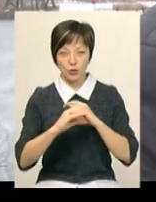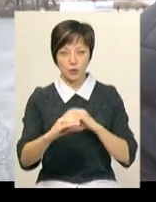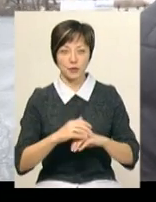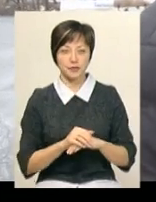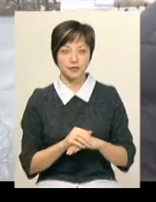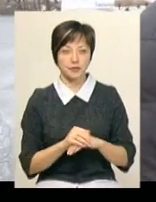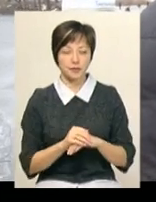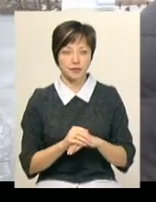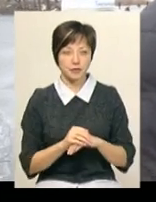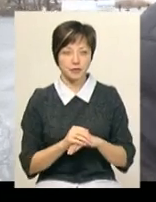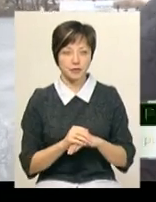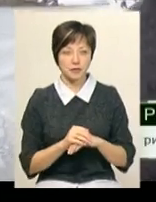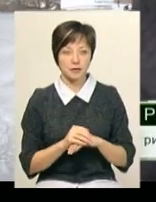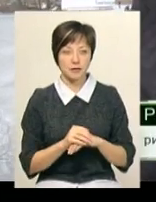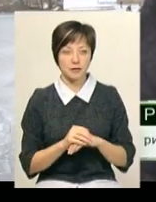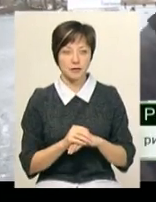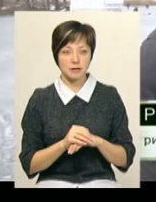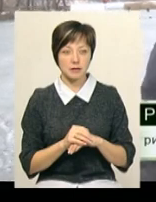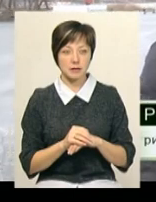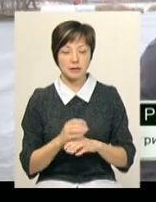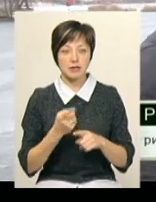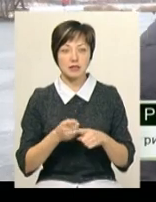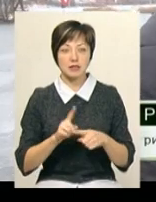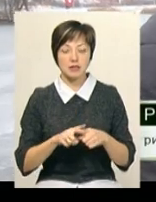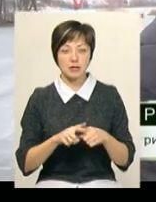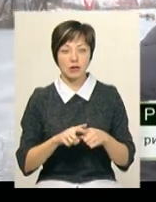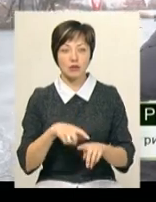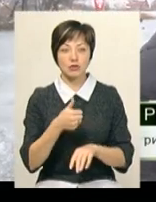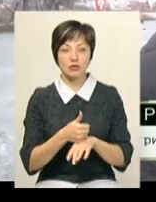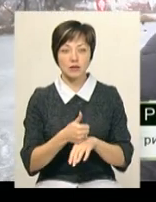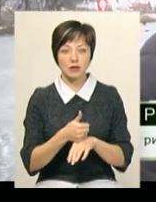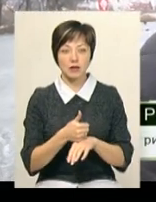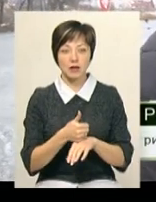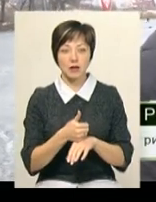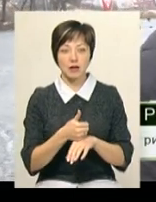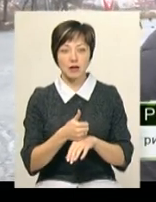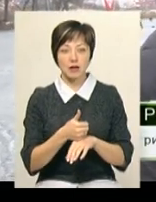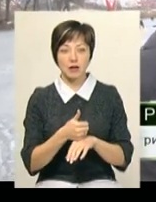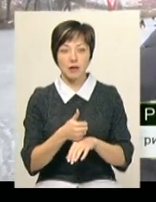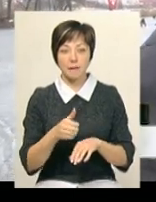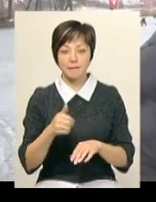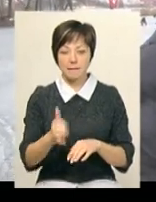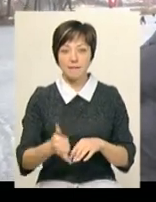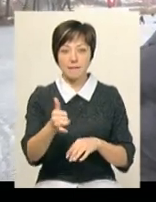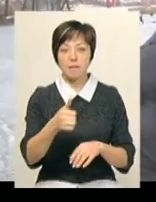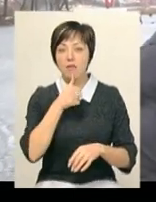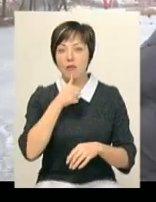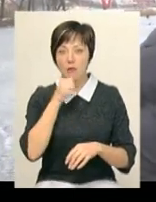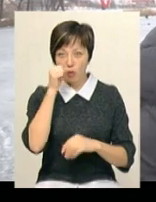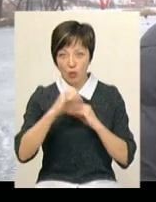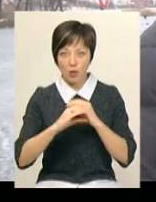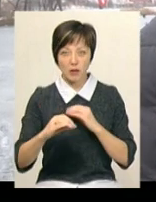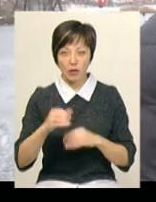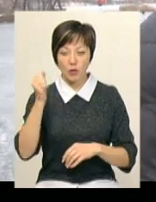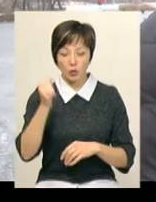додинний – це пішня, і перед собою я пробую льод. Якщо за першим